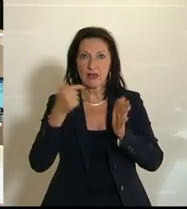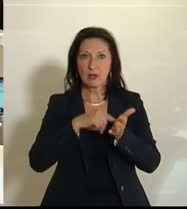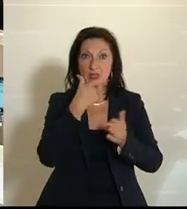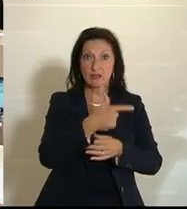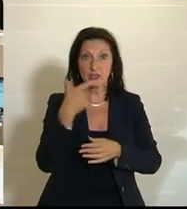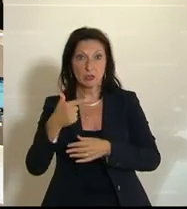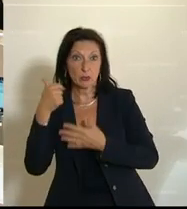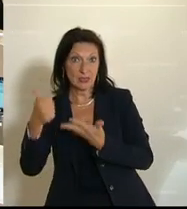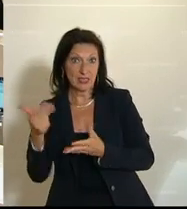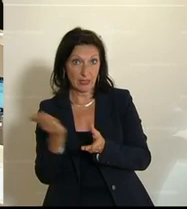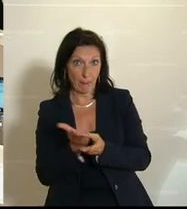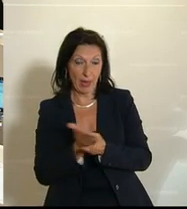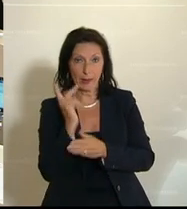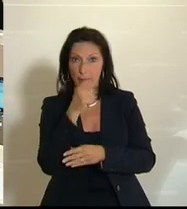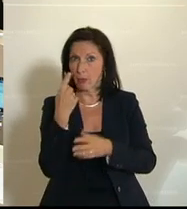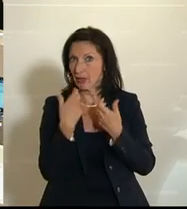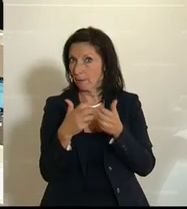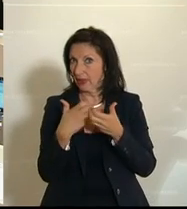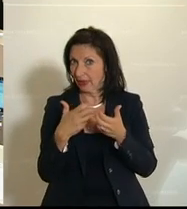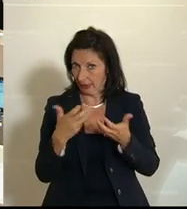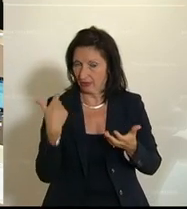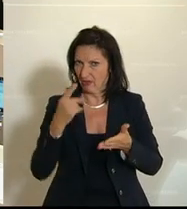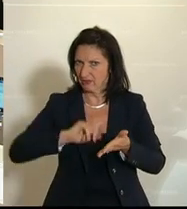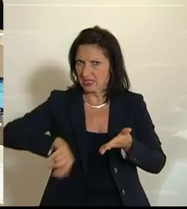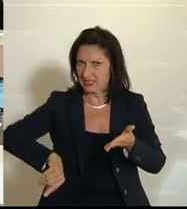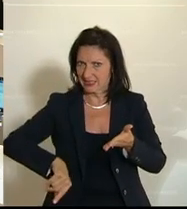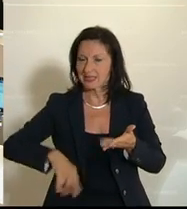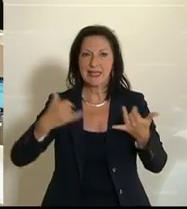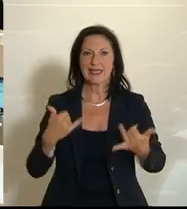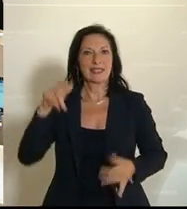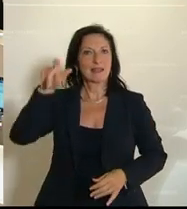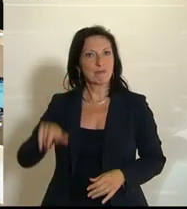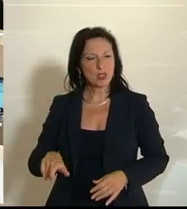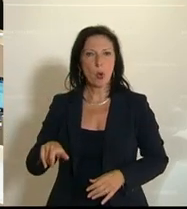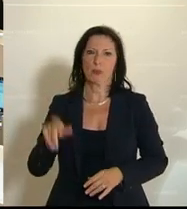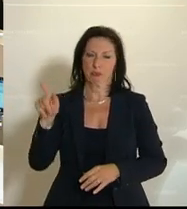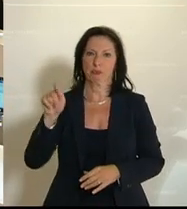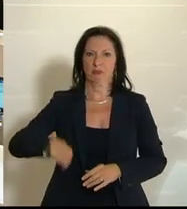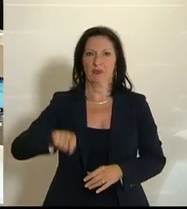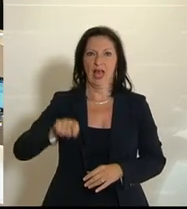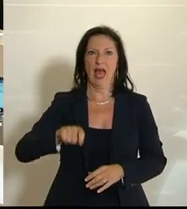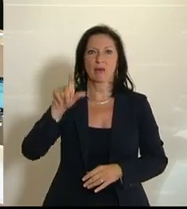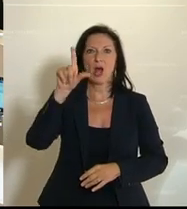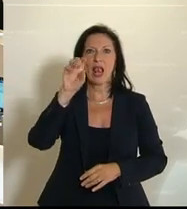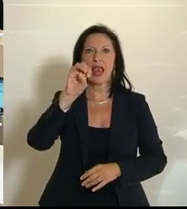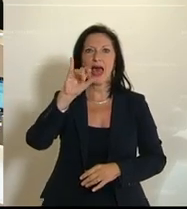-Richtlinie betreffend Anpassungen im Strahlenschutz wird von der Regierung zum Anlass für eine Neufassung des Gesetzes genommen.